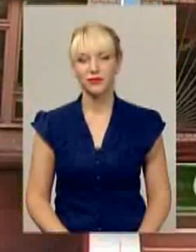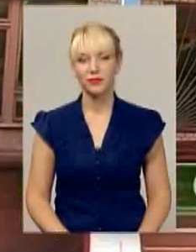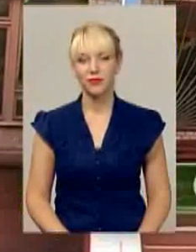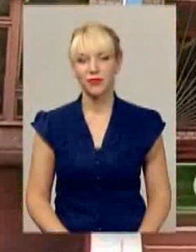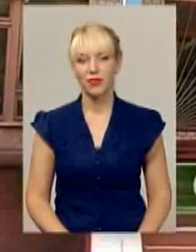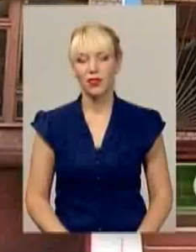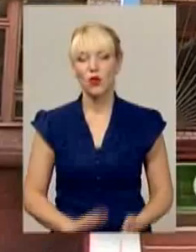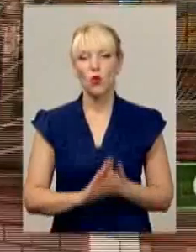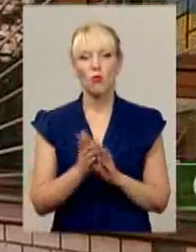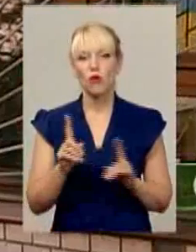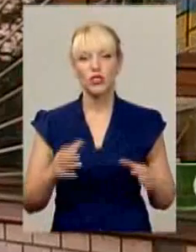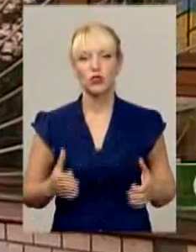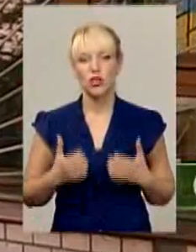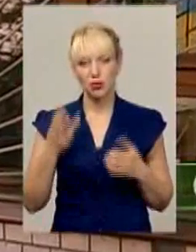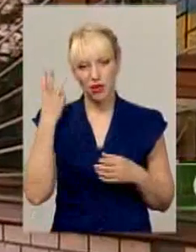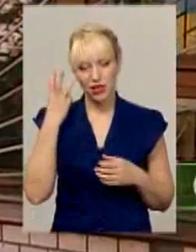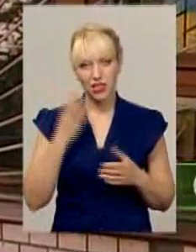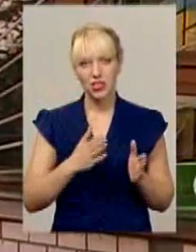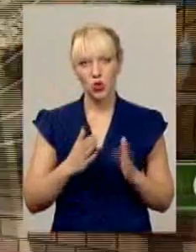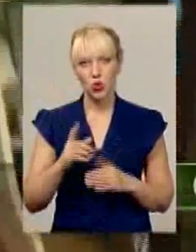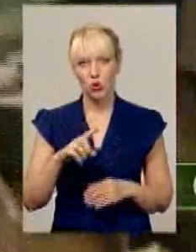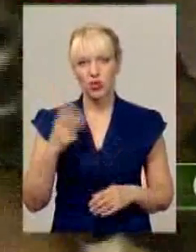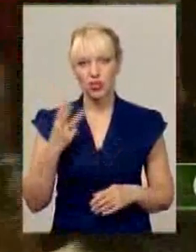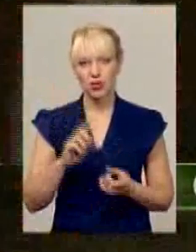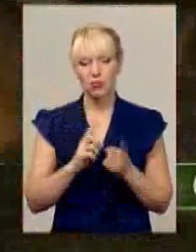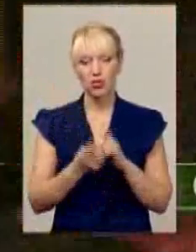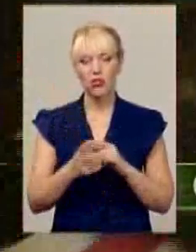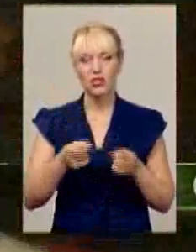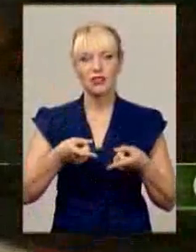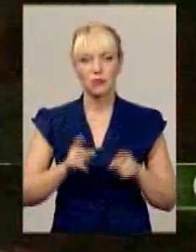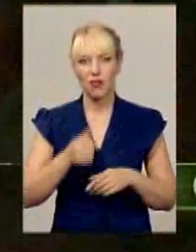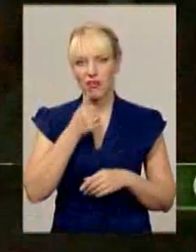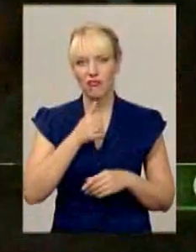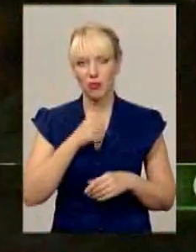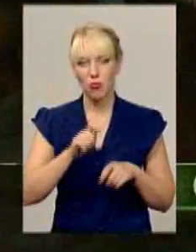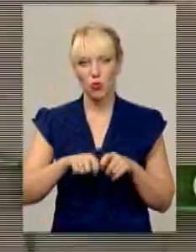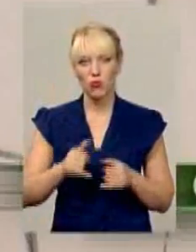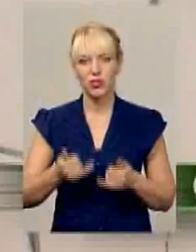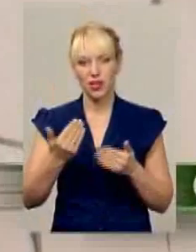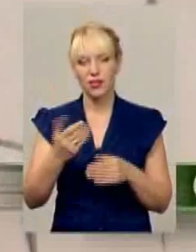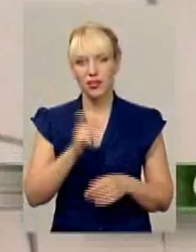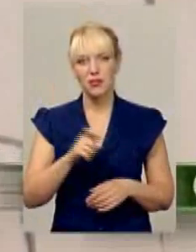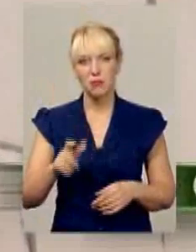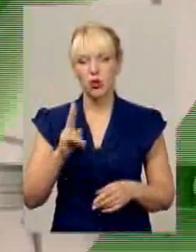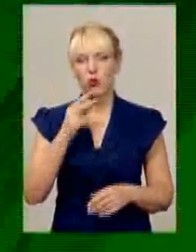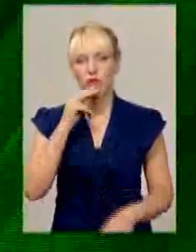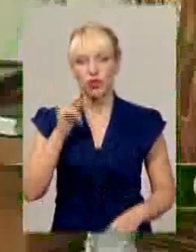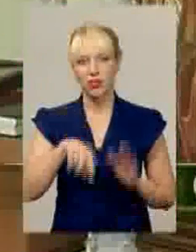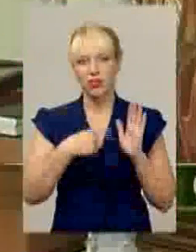Умови, лякають. Хмельницький гуртожиток номер 3 перетворився на справжнє випробування для його мешканців. Хто винен?